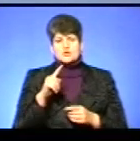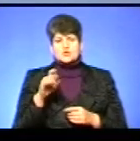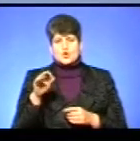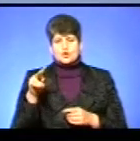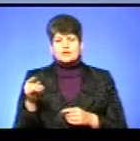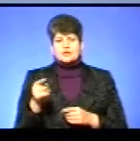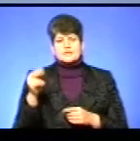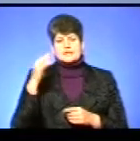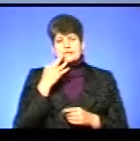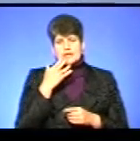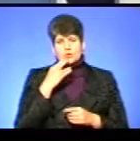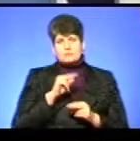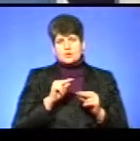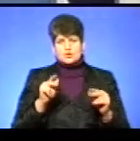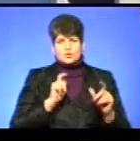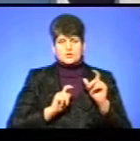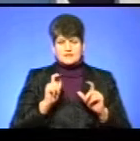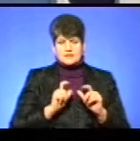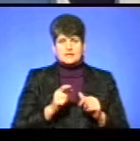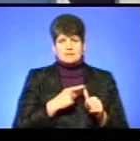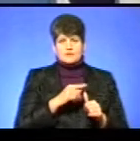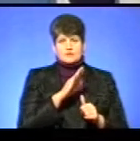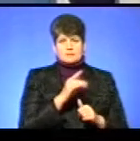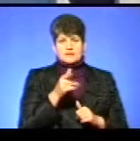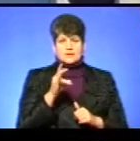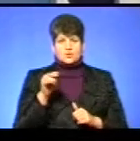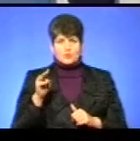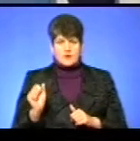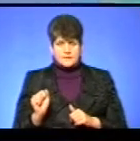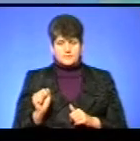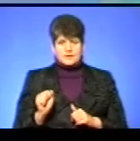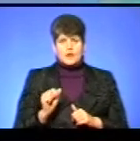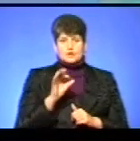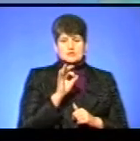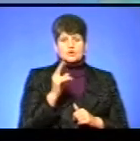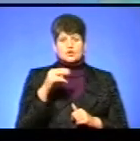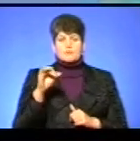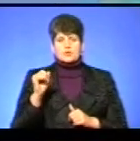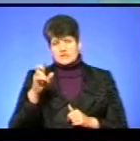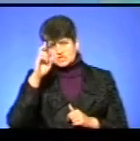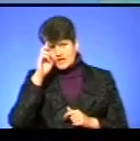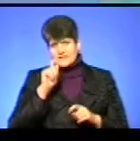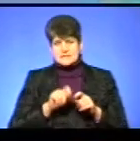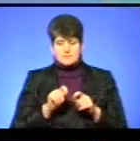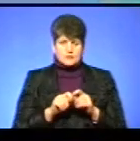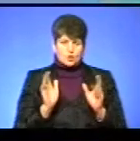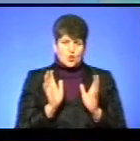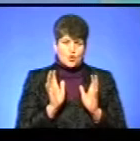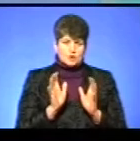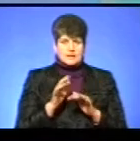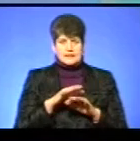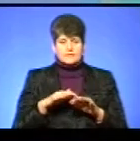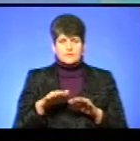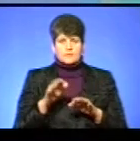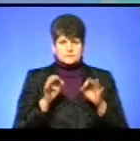національно-педагогічного університету імені Володимира Гнатюка. Та Олександр Добенько, державний інспектор з охорони навколишнього середовища Державної